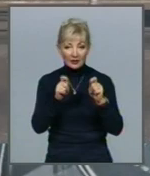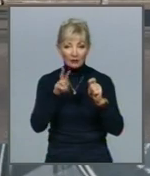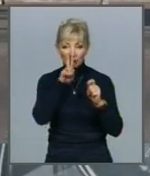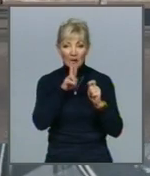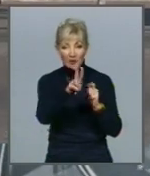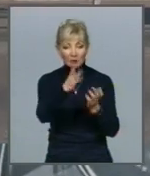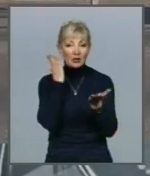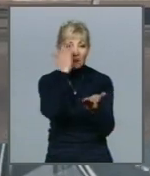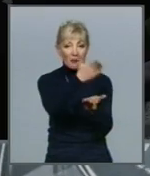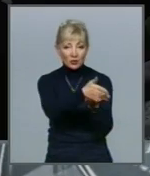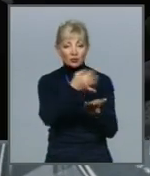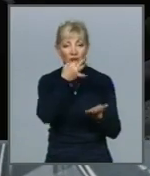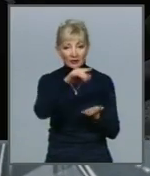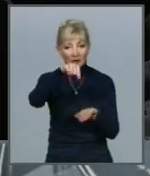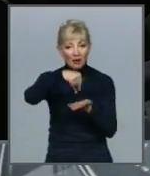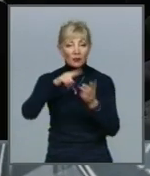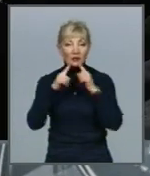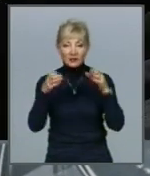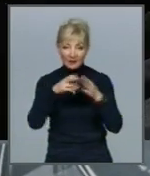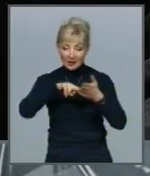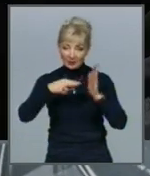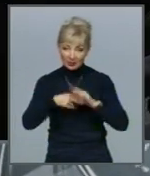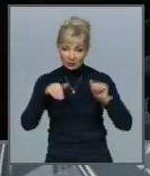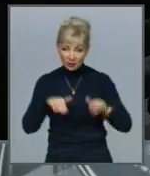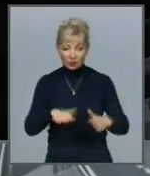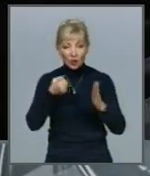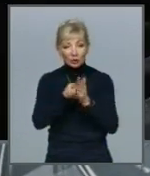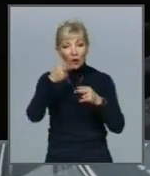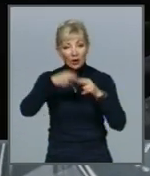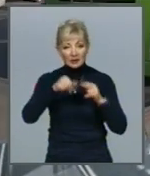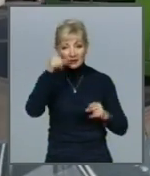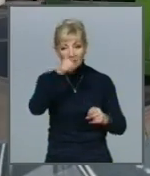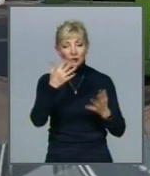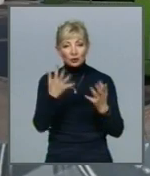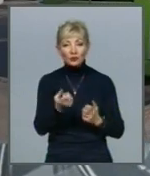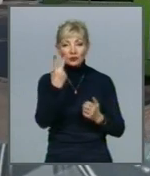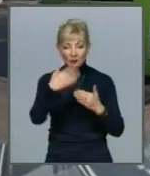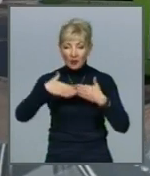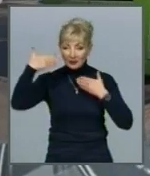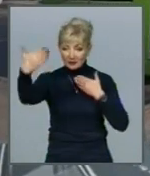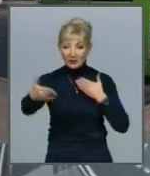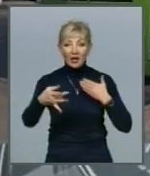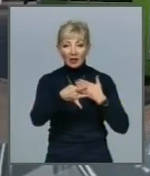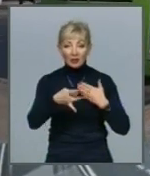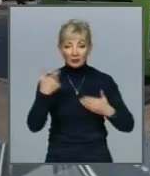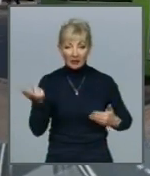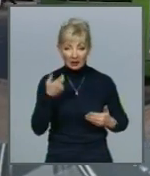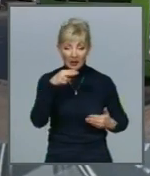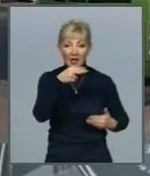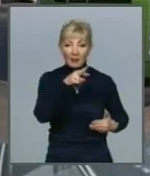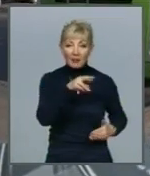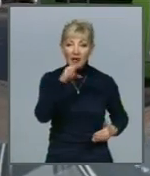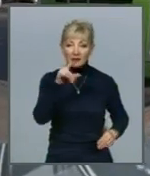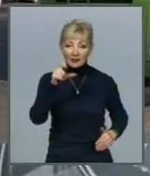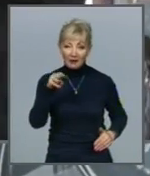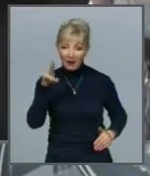маршрути, зазначили в міській раді, планують вирішити до кінця року ще з двома віддаленими мікрорайонами Харкова – п'ятихатками